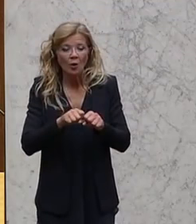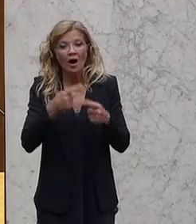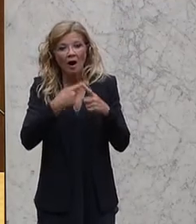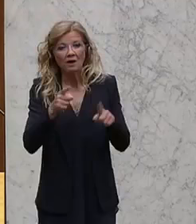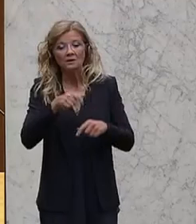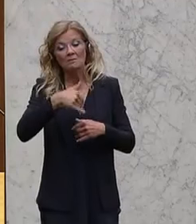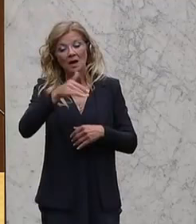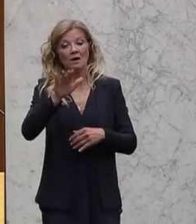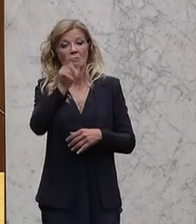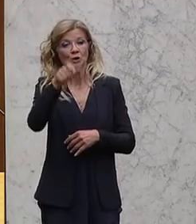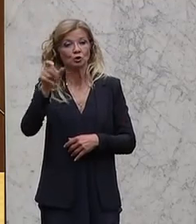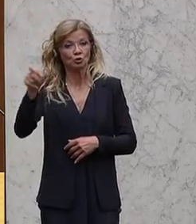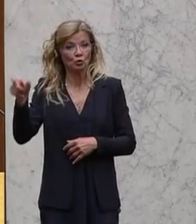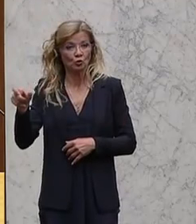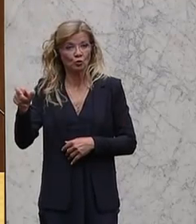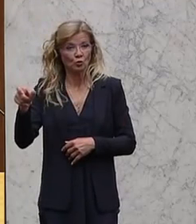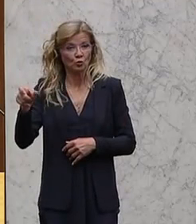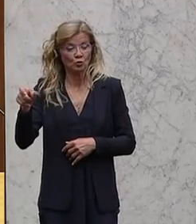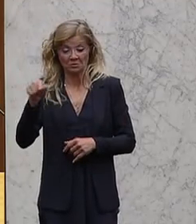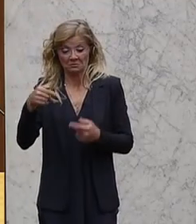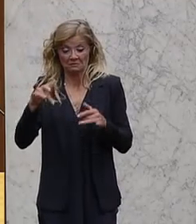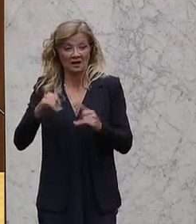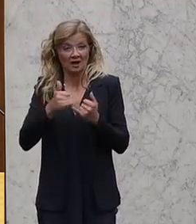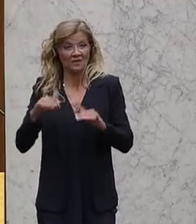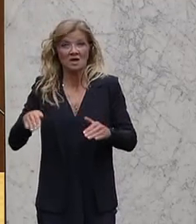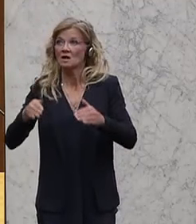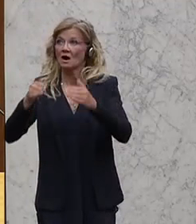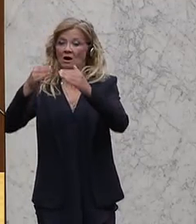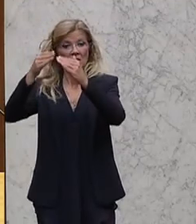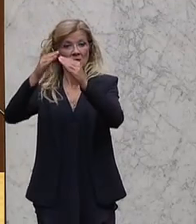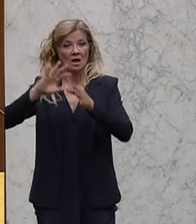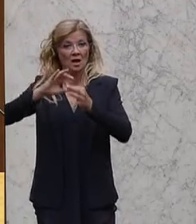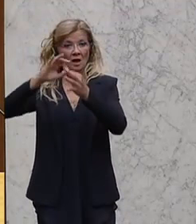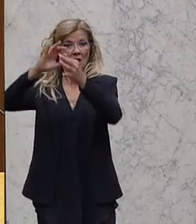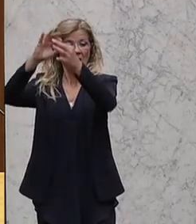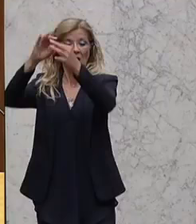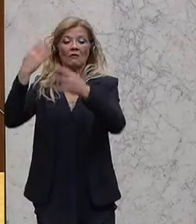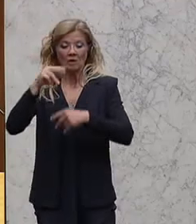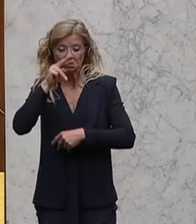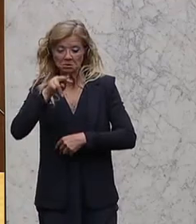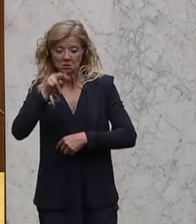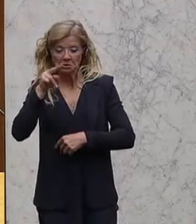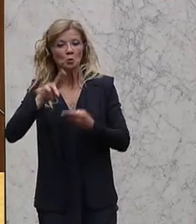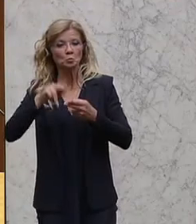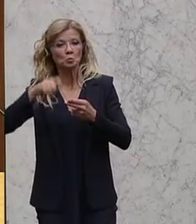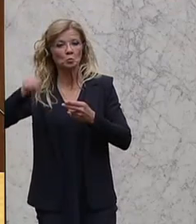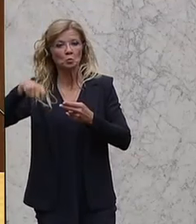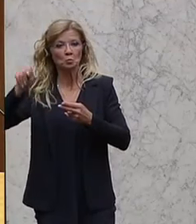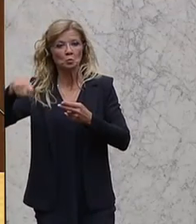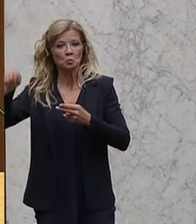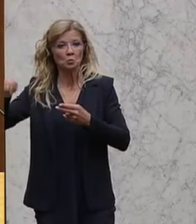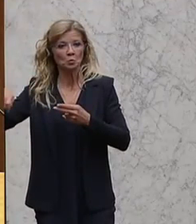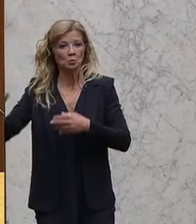Personen, da gibt es ja eine Hierarchiekette, gesehen und abgezeichnet worden. Da ist also einiges